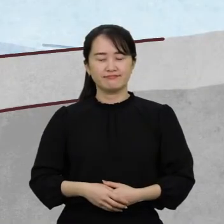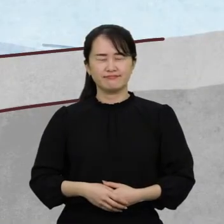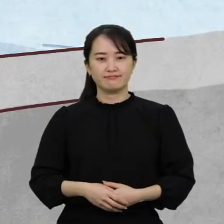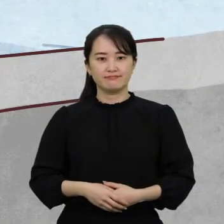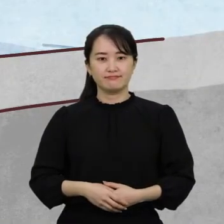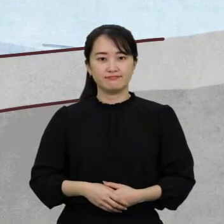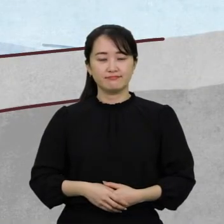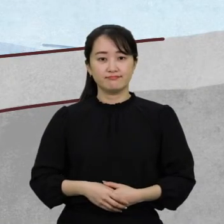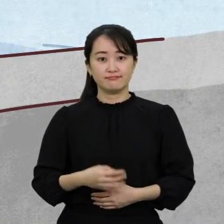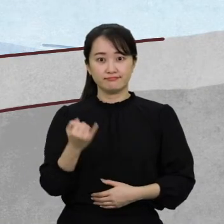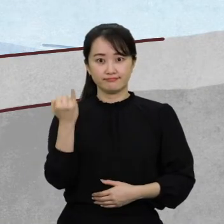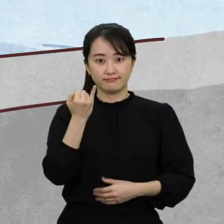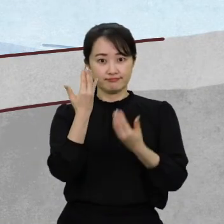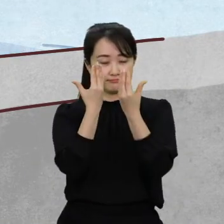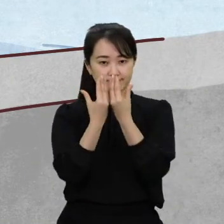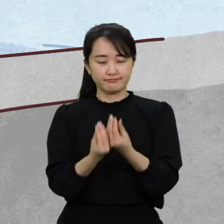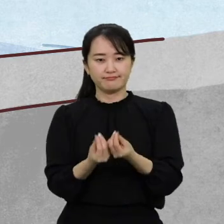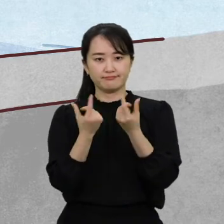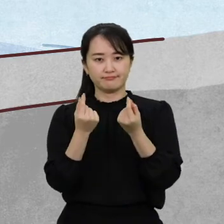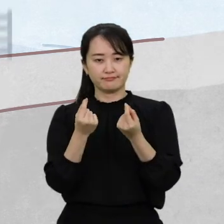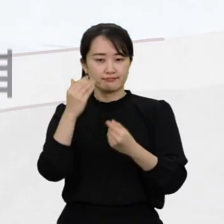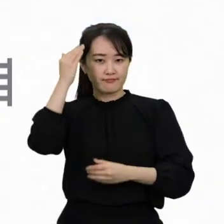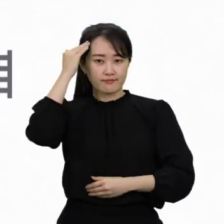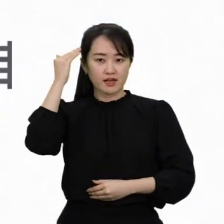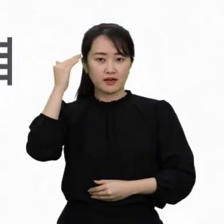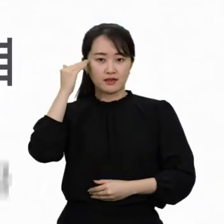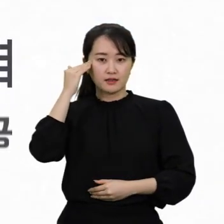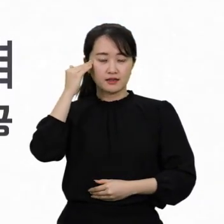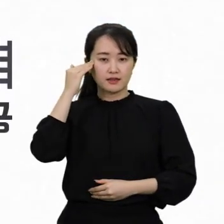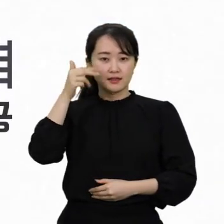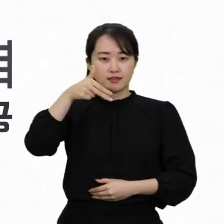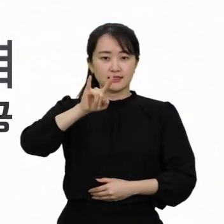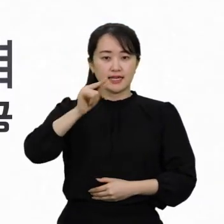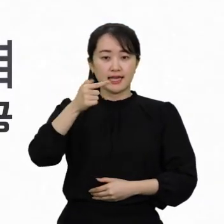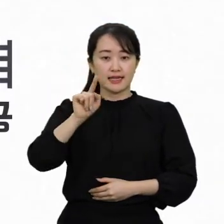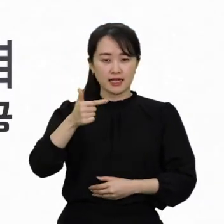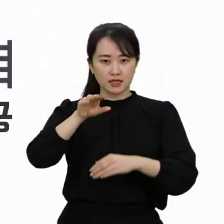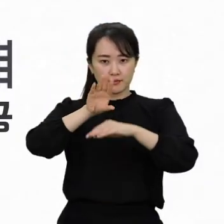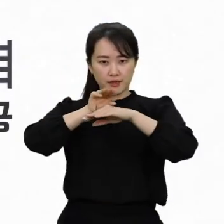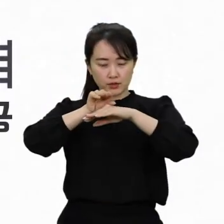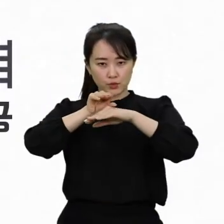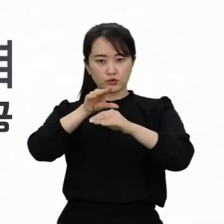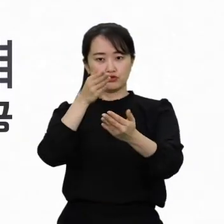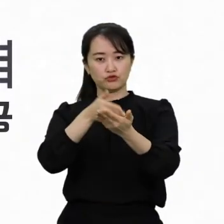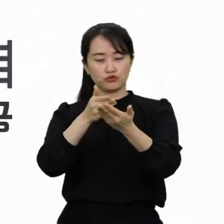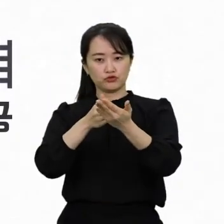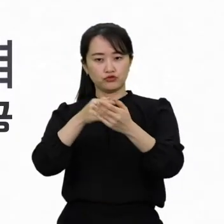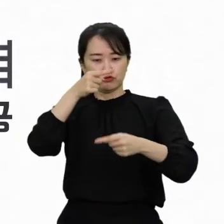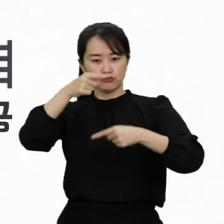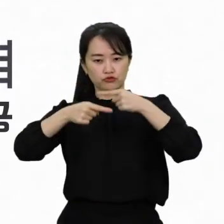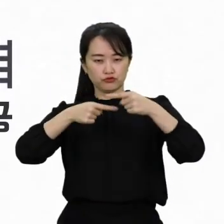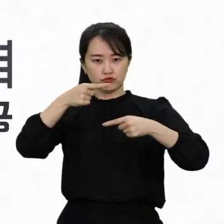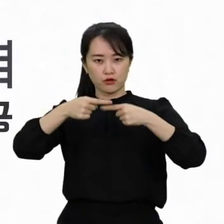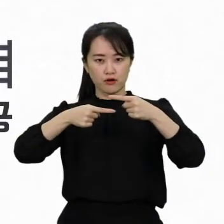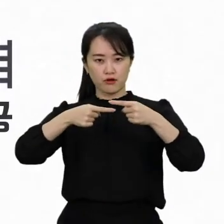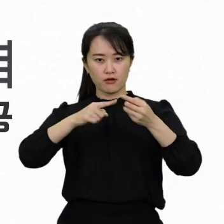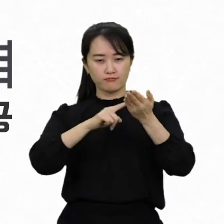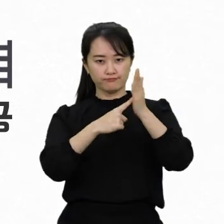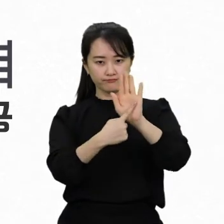A씨의 사례처럼 우리나라는 재난방송은 물론 뉴스에 수어 화면을 제공하고 있고